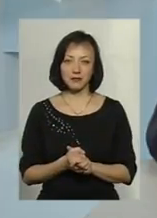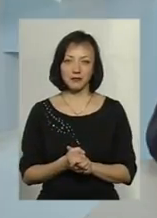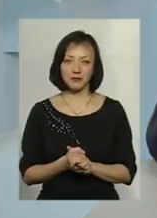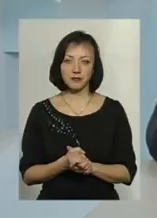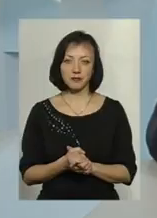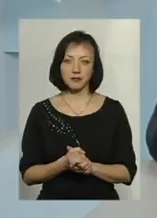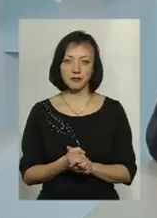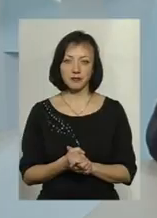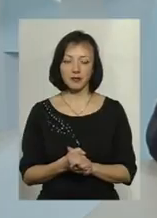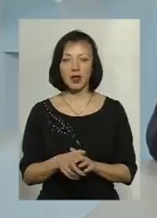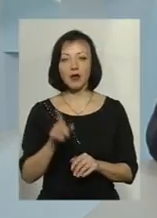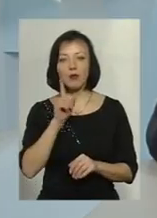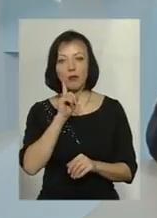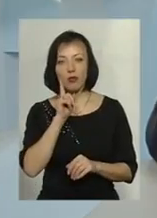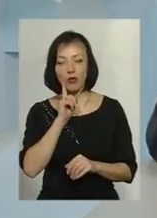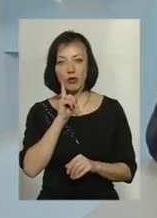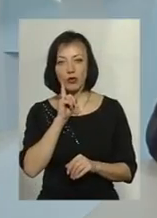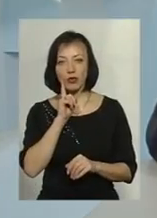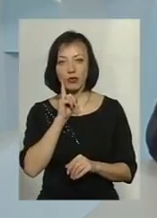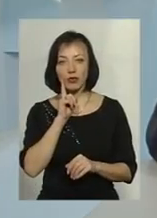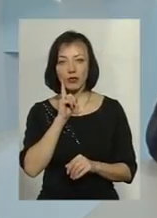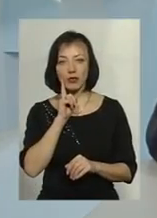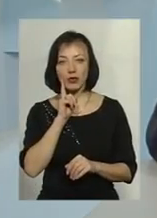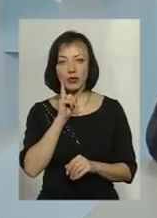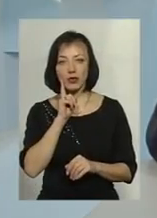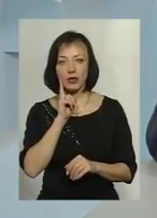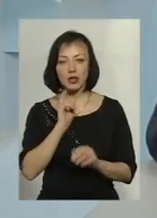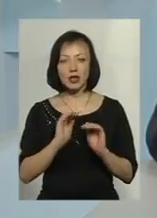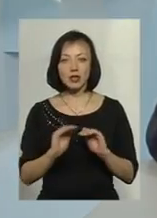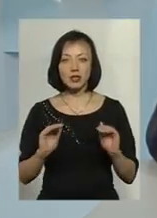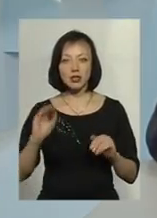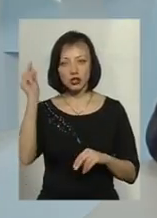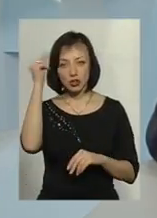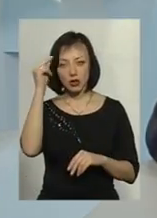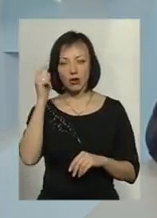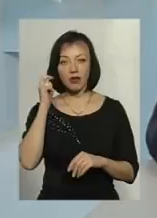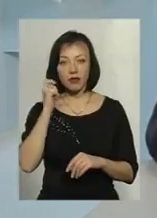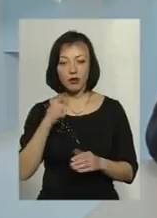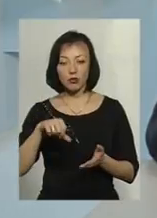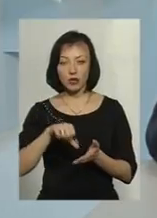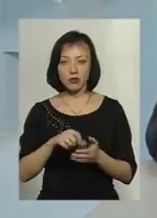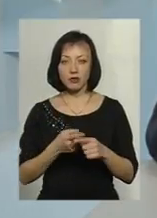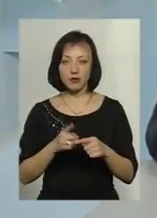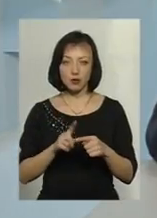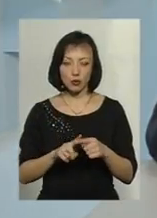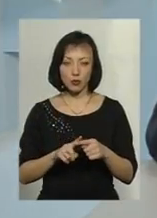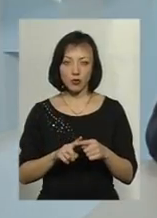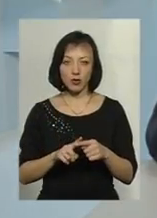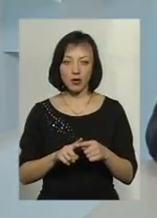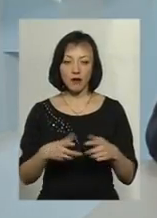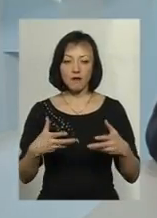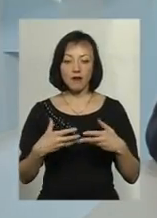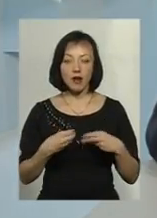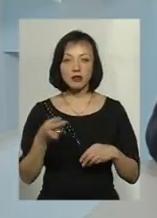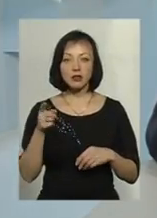Скажемо, молодь, ну, в нас діти шкільного віку приймали участь в цьому. Вразило те,